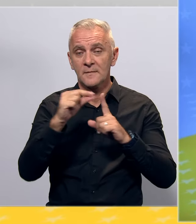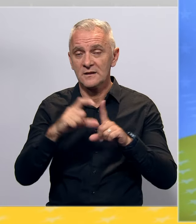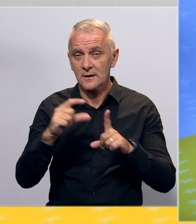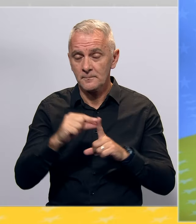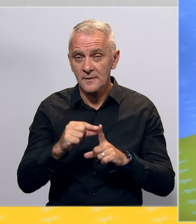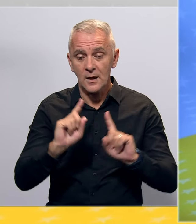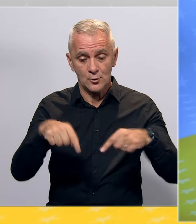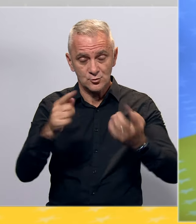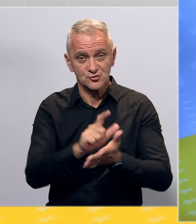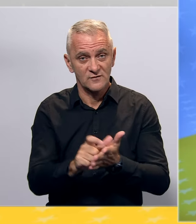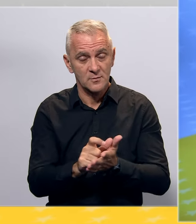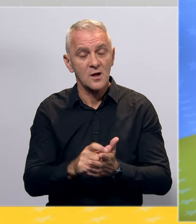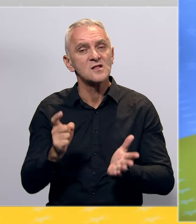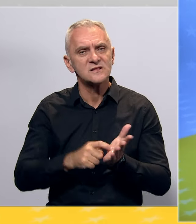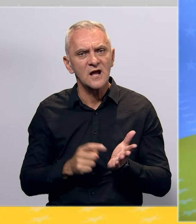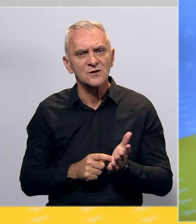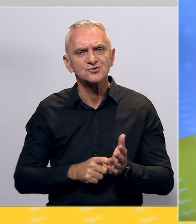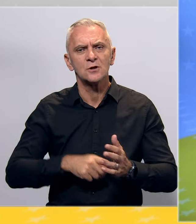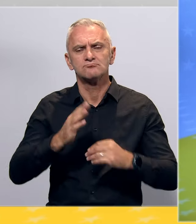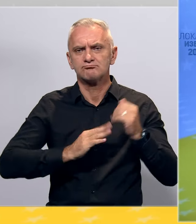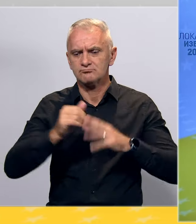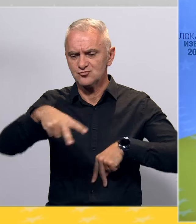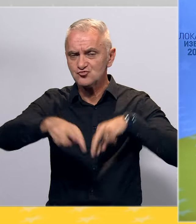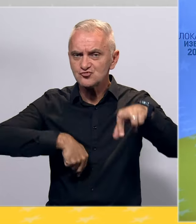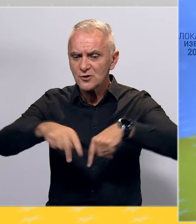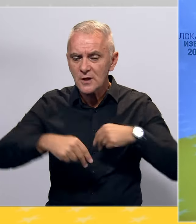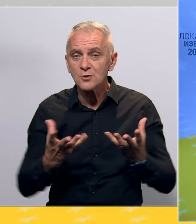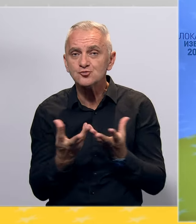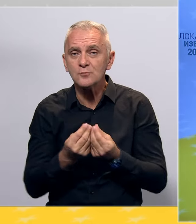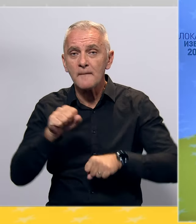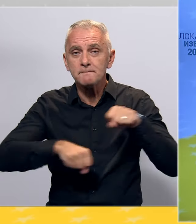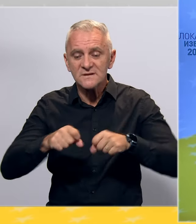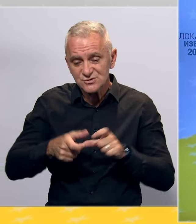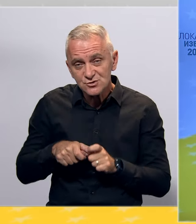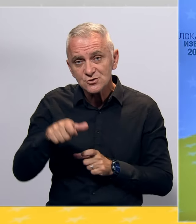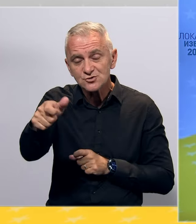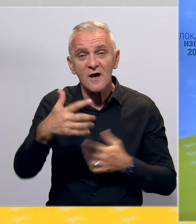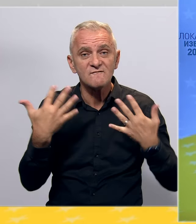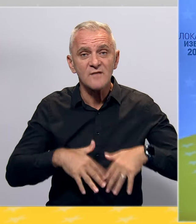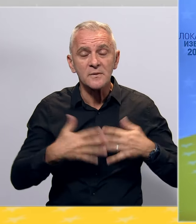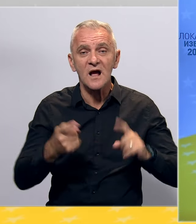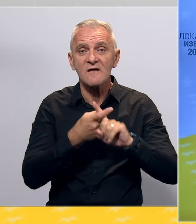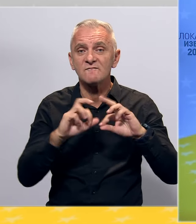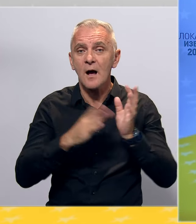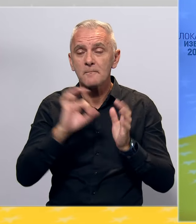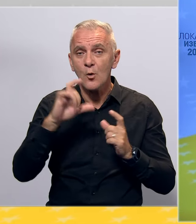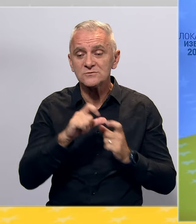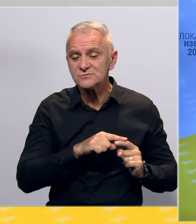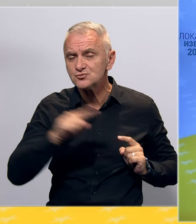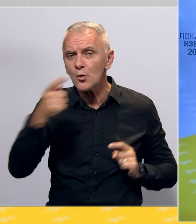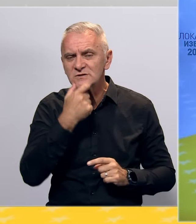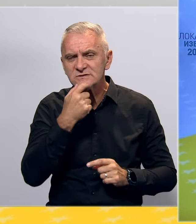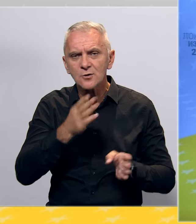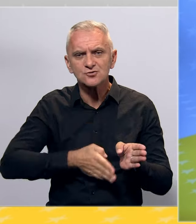narednom periodu zalagati se za izgradnju šetališta sa biciklističkom stazom od fabrike Famos do stare željezničke stanice